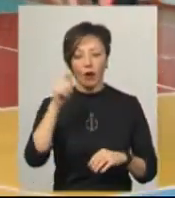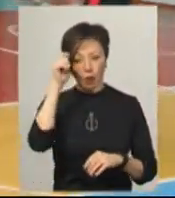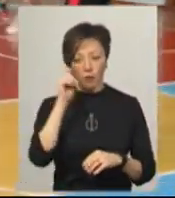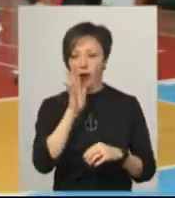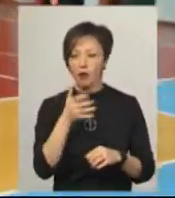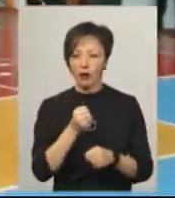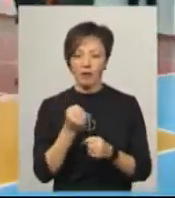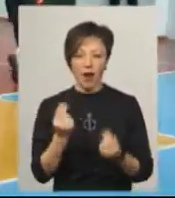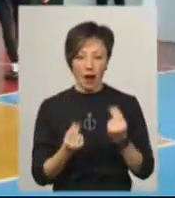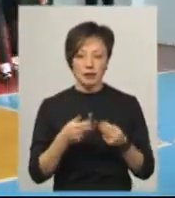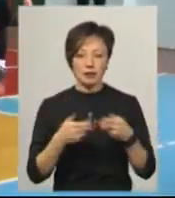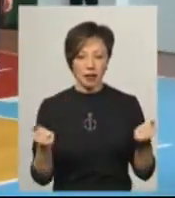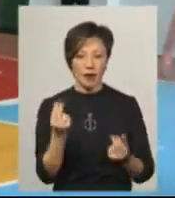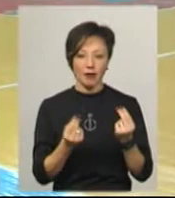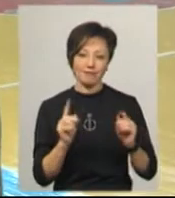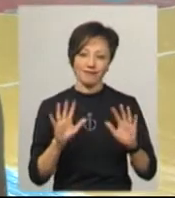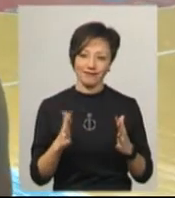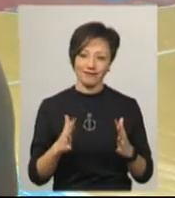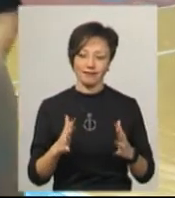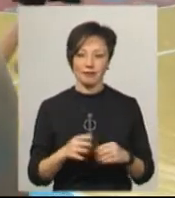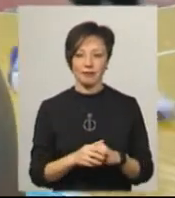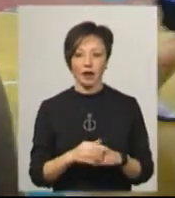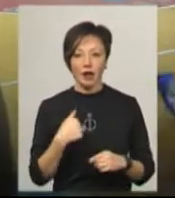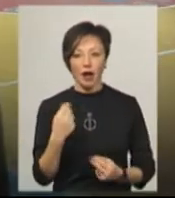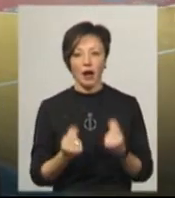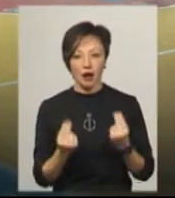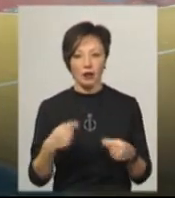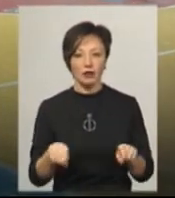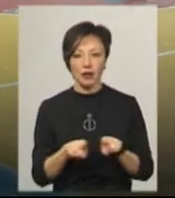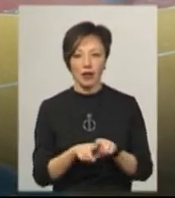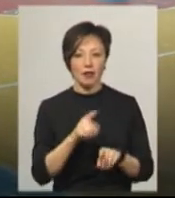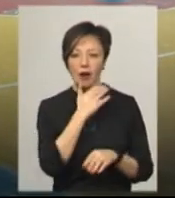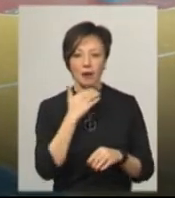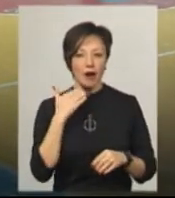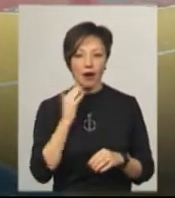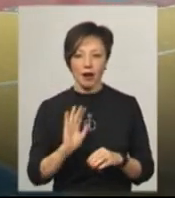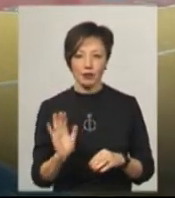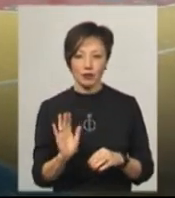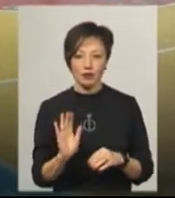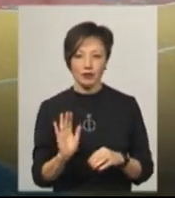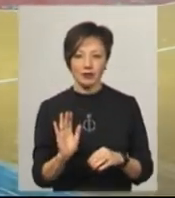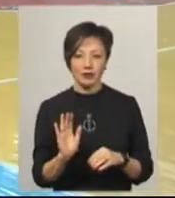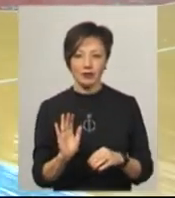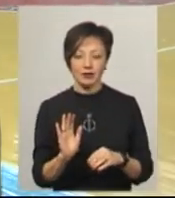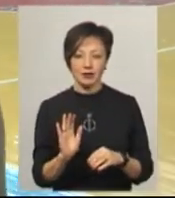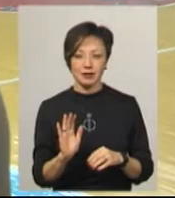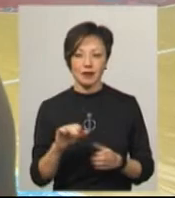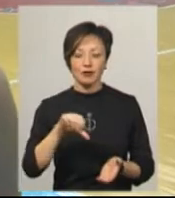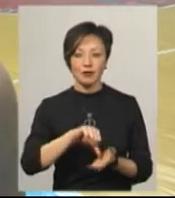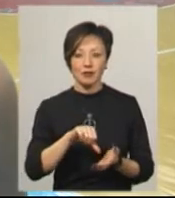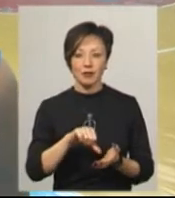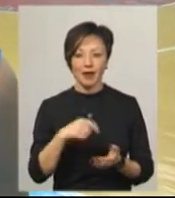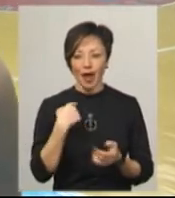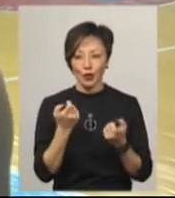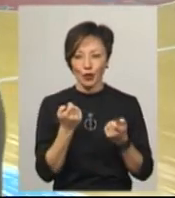зізнається, цього разу зіграв не дуже добре. Я грав не дуже багато. Я, по-перше, вступаю трохи